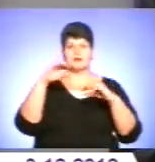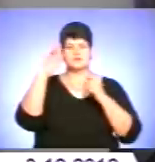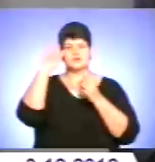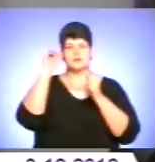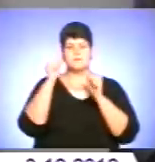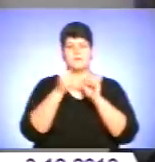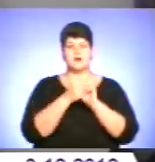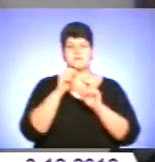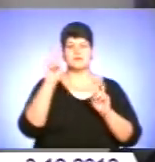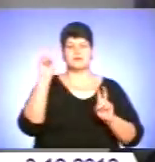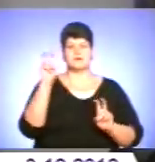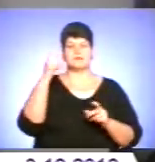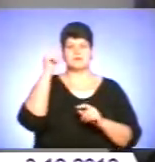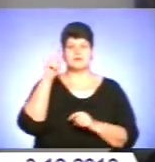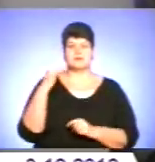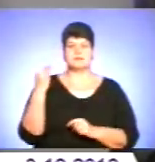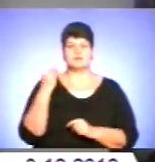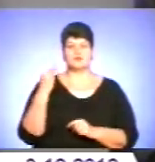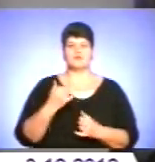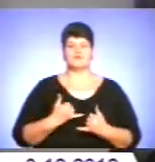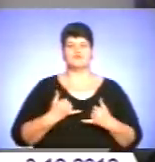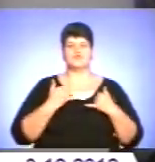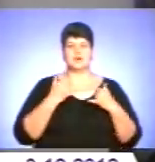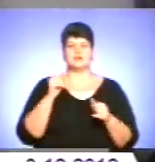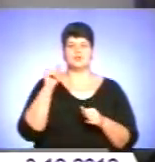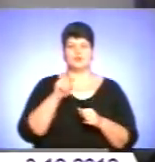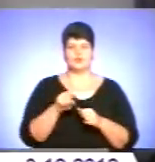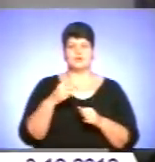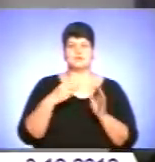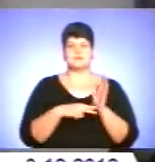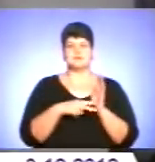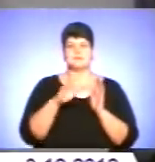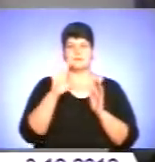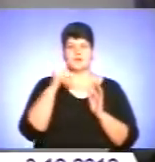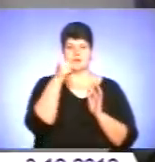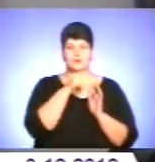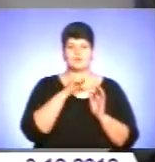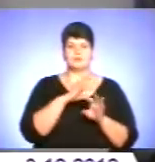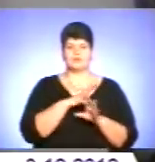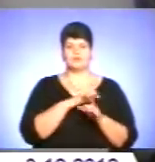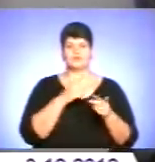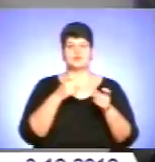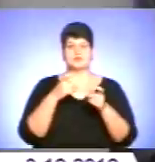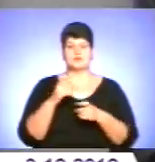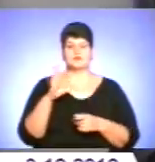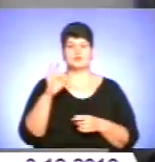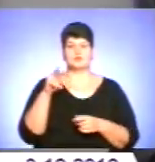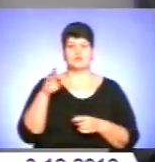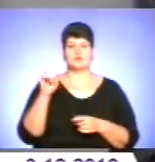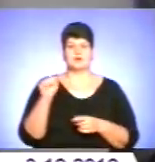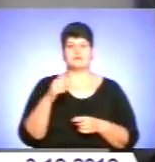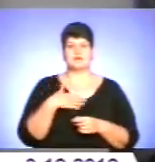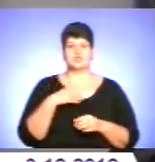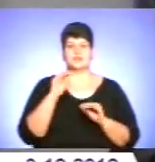Як ми знаємо з історії, це в честь того, що 75 років був розстріляний в Соловках наш